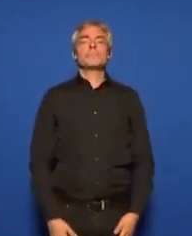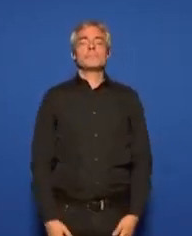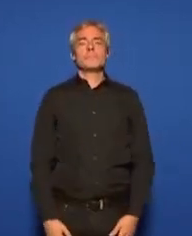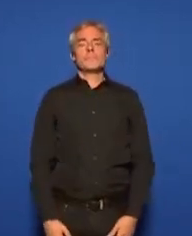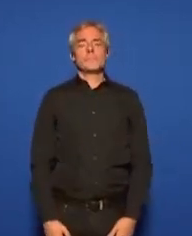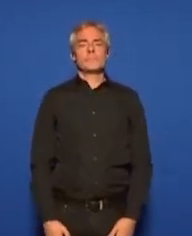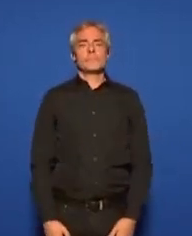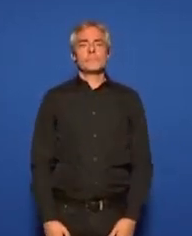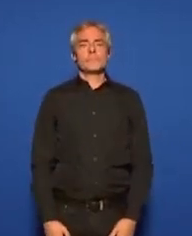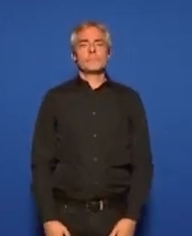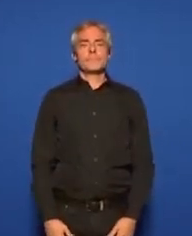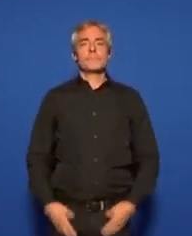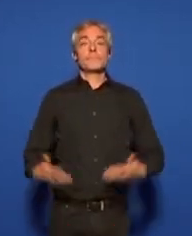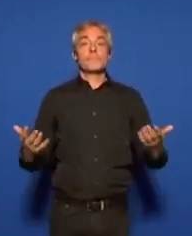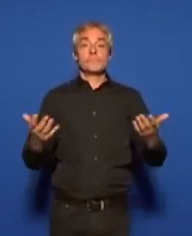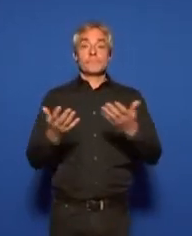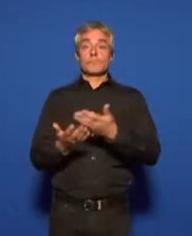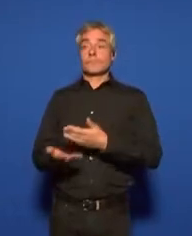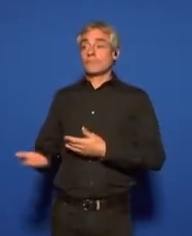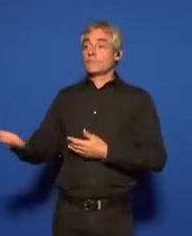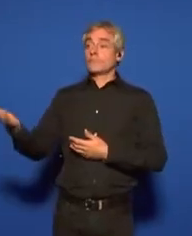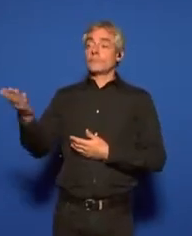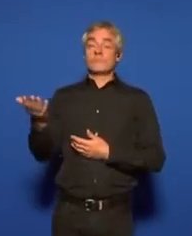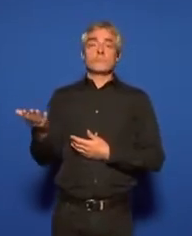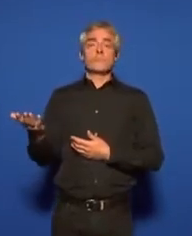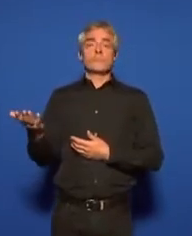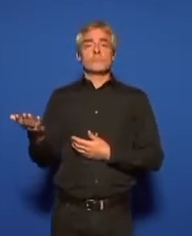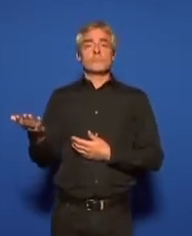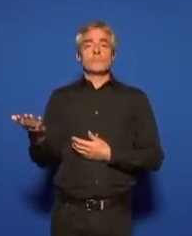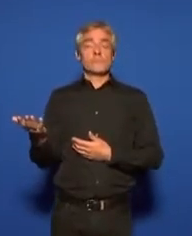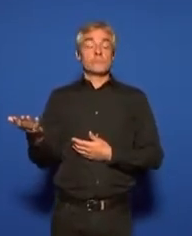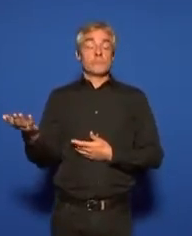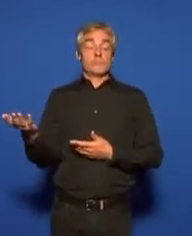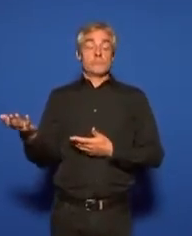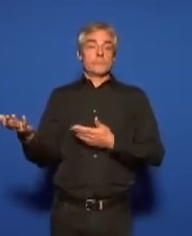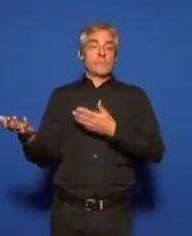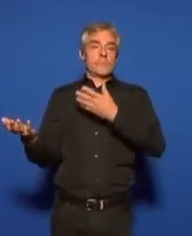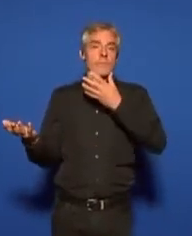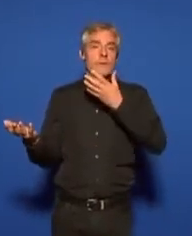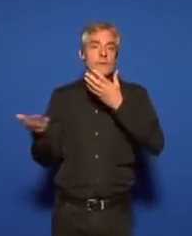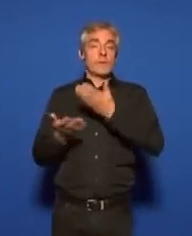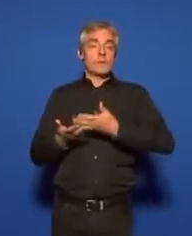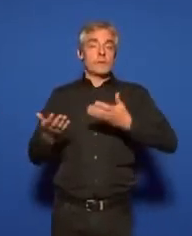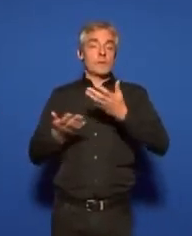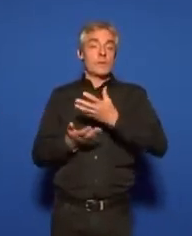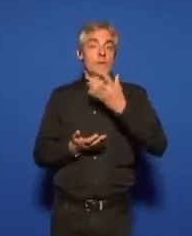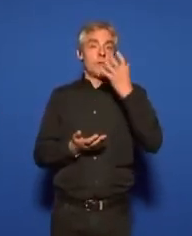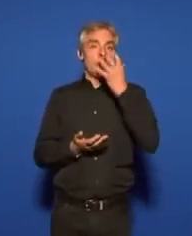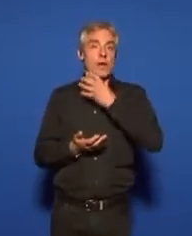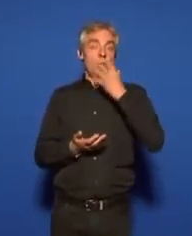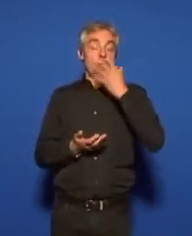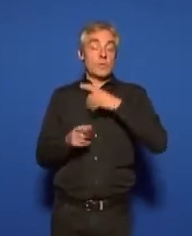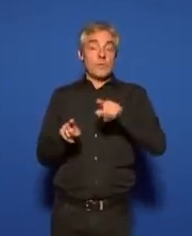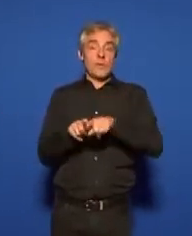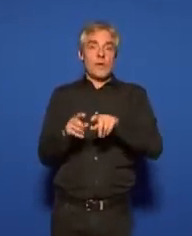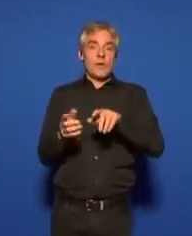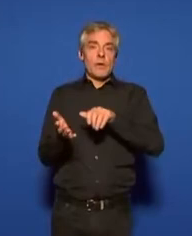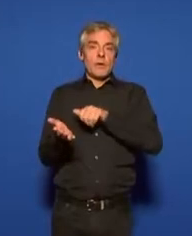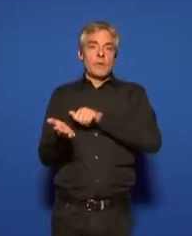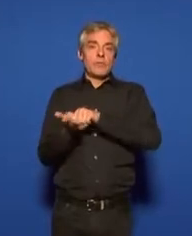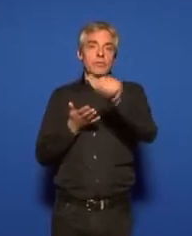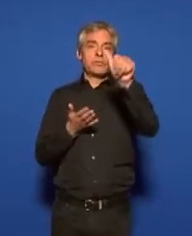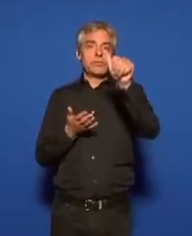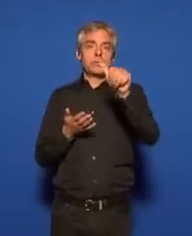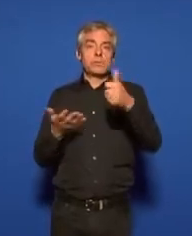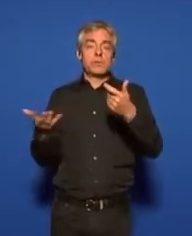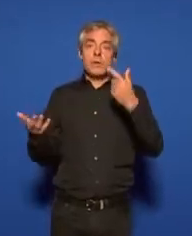Alors, devant cette débâcle au sens de ce terme